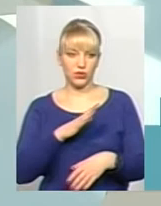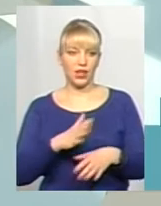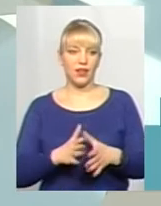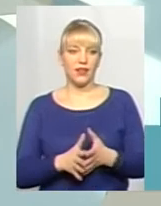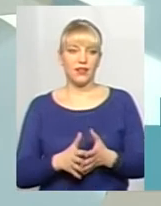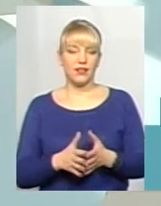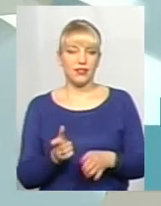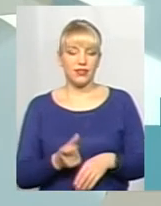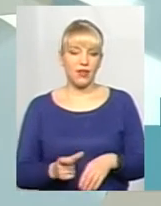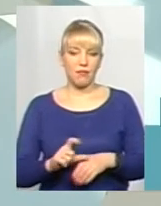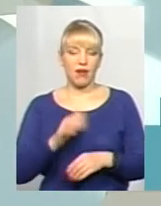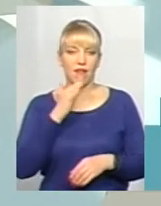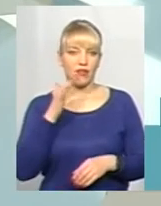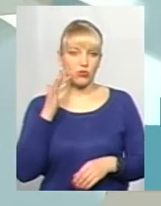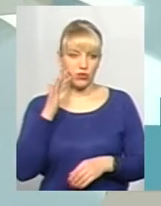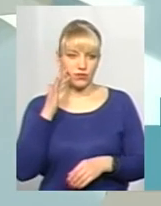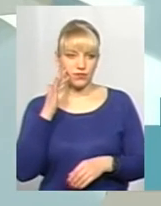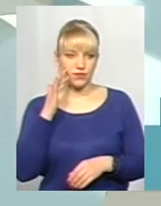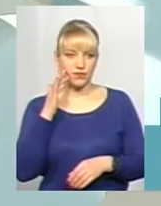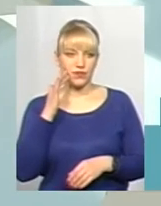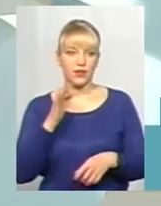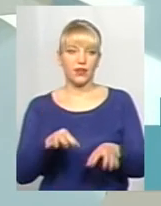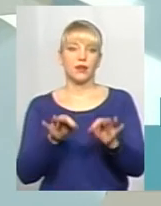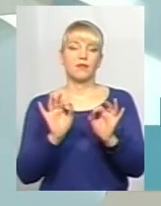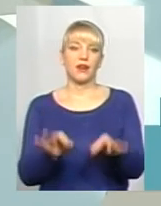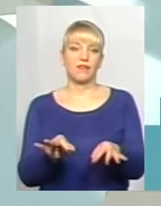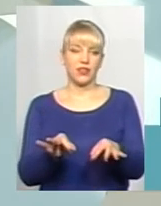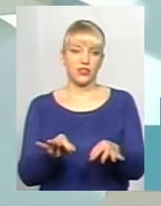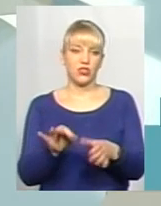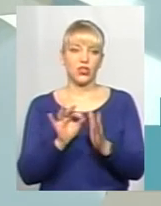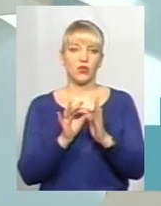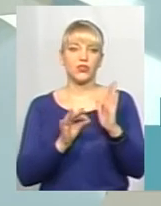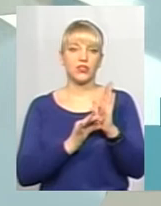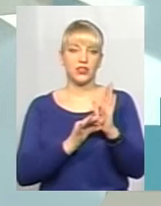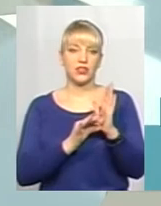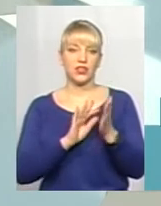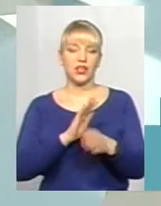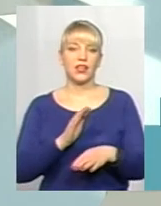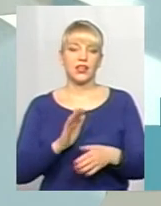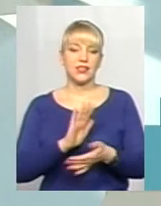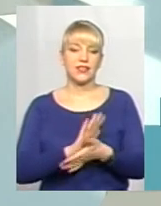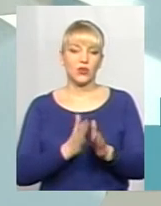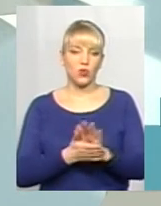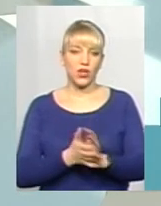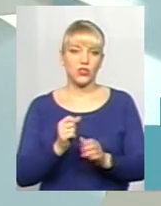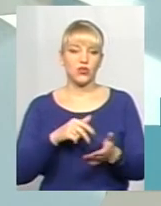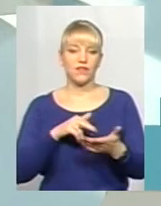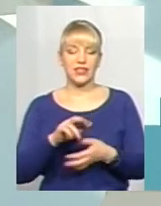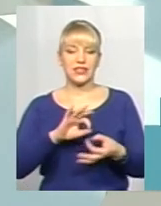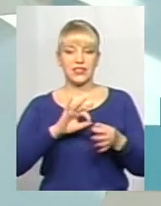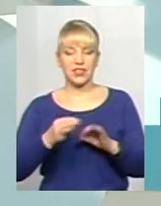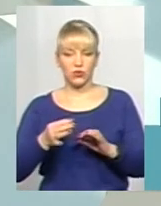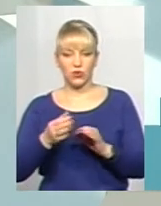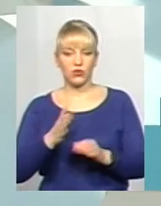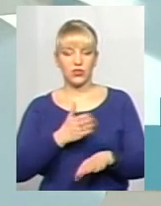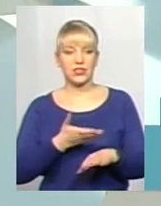правильніше, можливо, оцінити ситуацію і вийти з складного становища, ніж